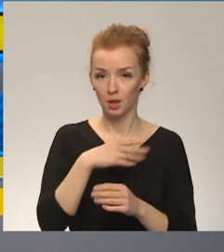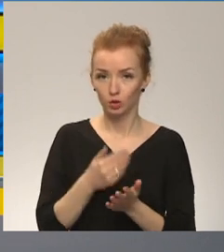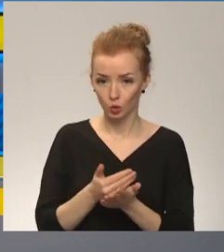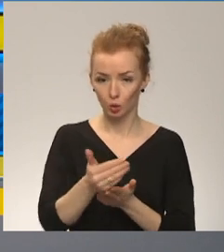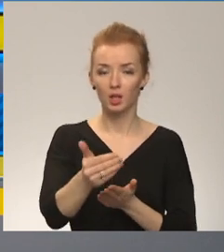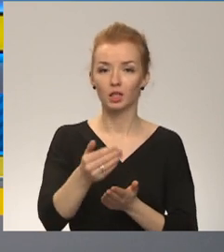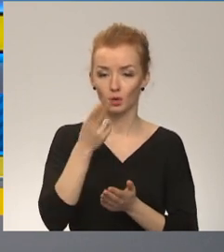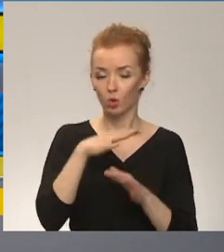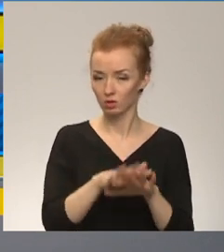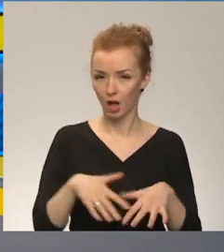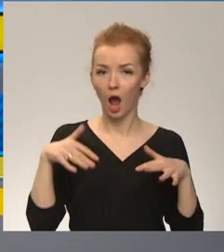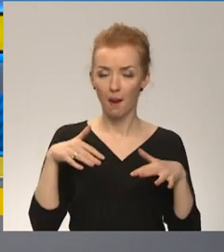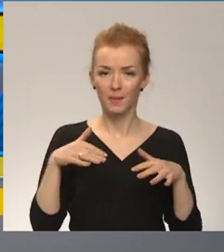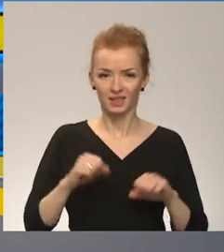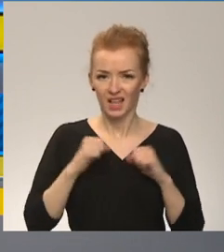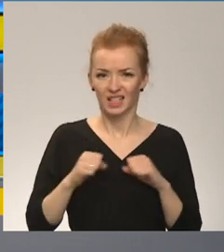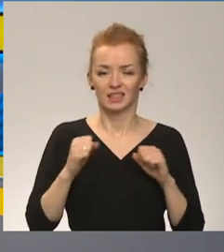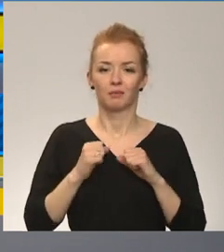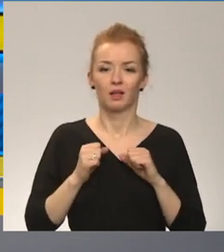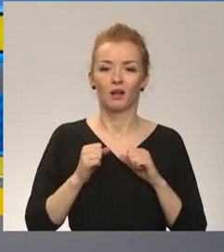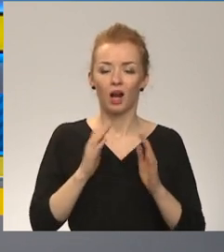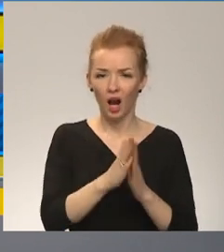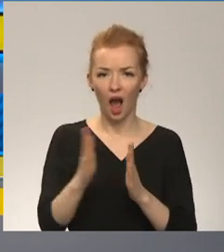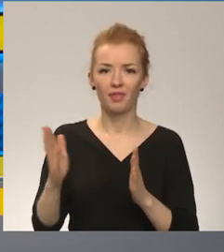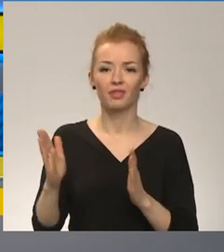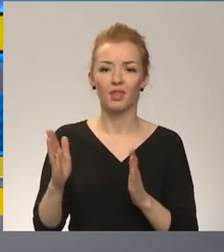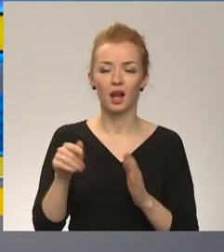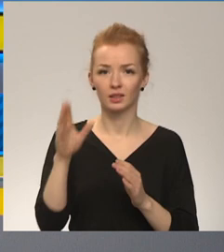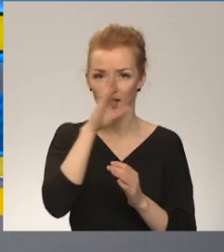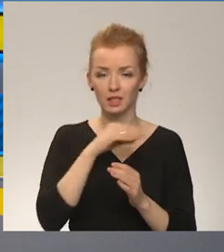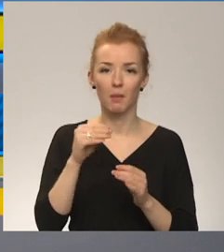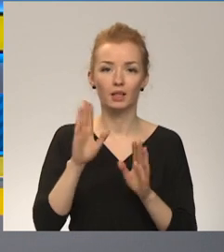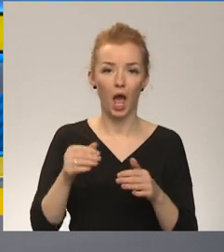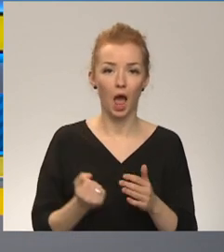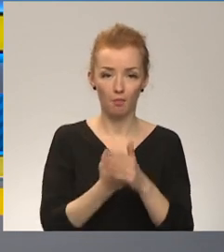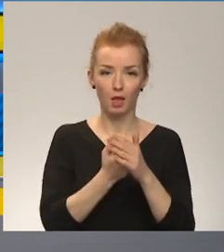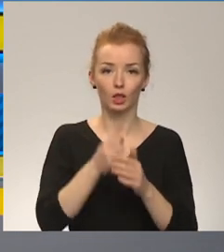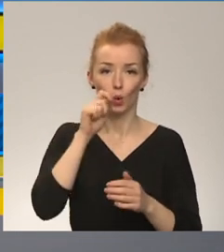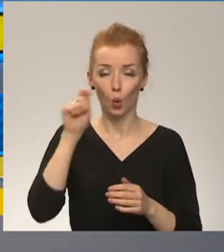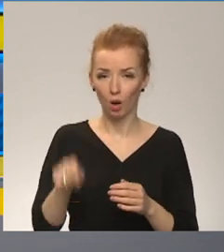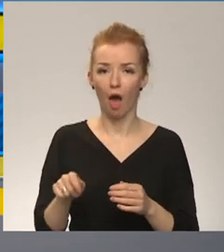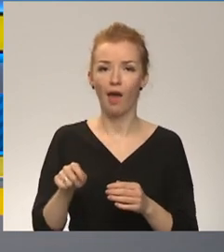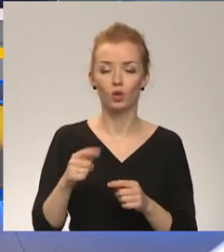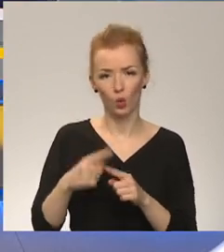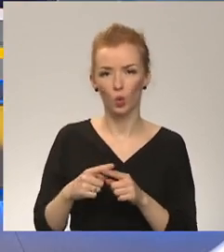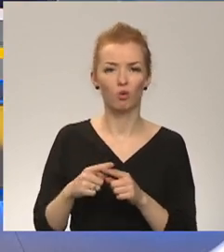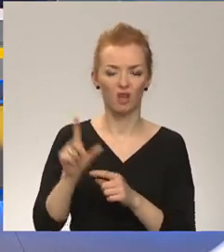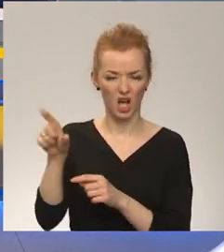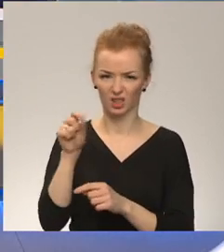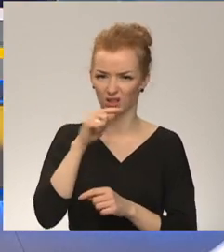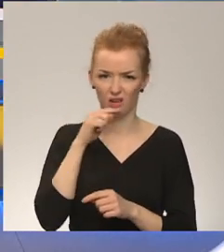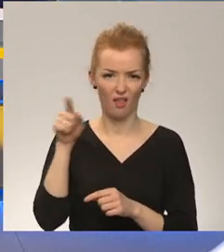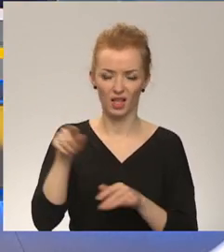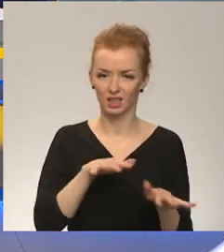puses darīt visu, kas ir mūsu spēkos, katrs tādās iespējās, kā vien ir, lai atbalstītu Ukraini un lai nosodītu šo rīcību. Kādas reakcijas no